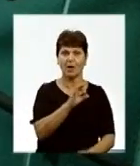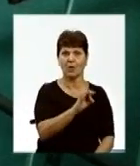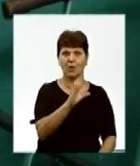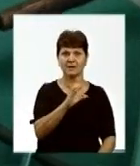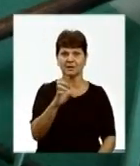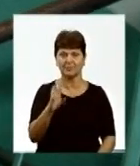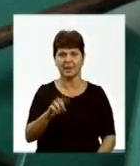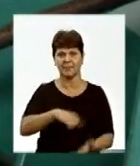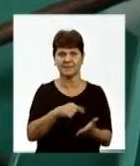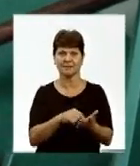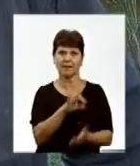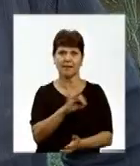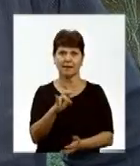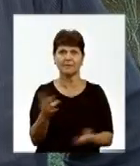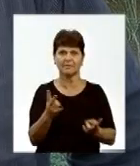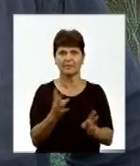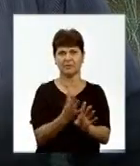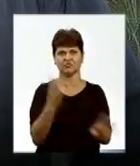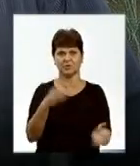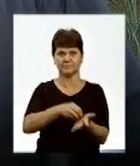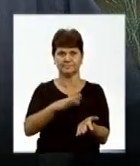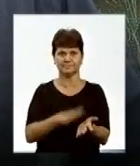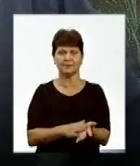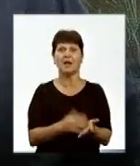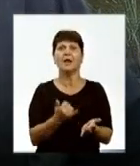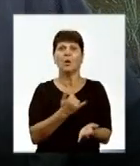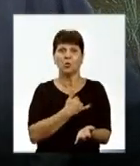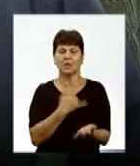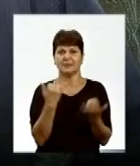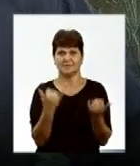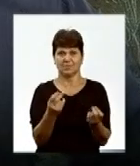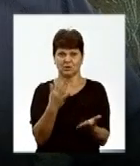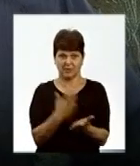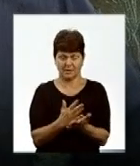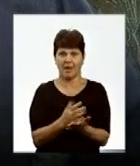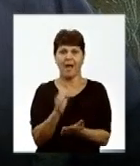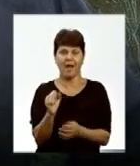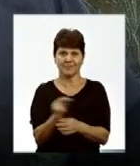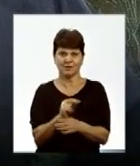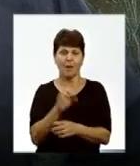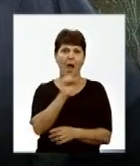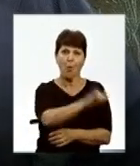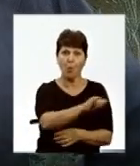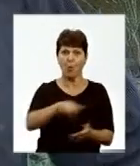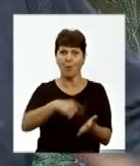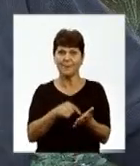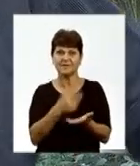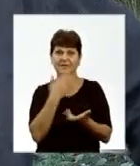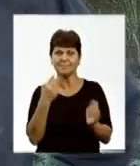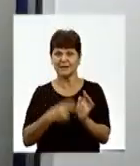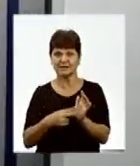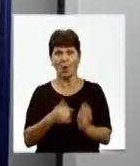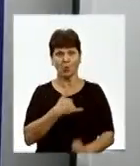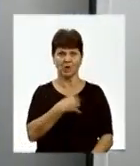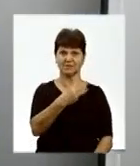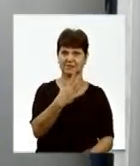ради, треба ставати в чергу. У нас зараз гроші є, готові ремонтувати, а у міста нема цих 70 відсотків, у нас 30 є.